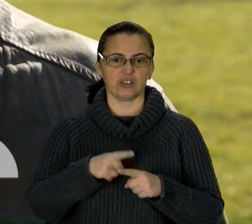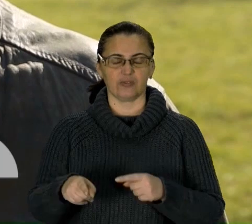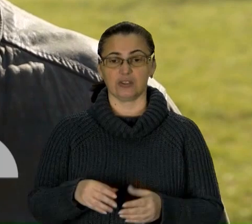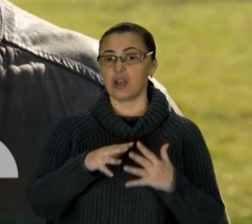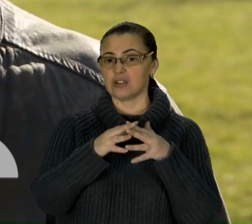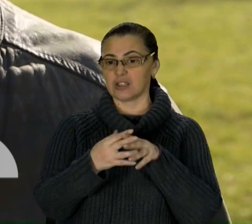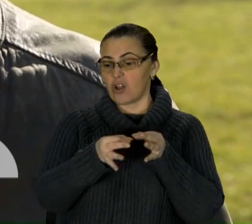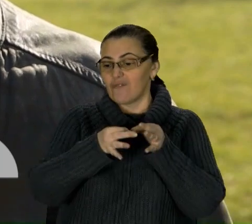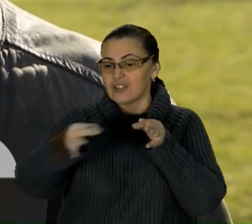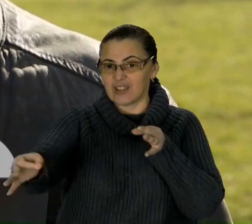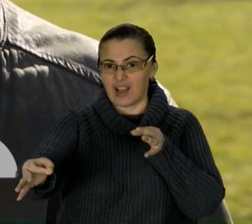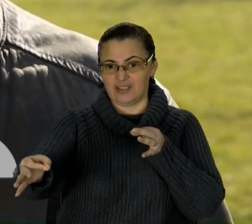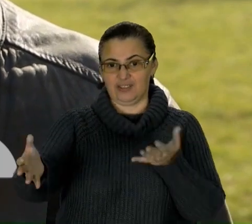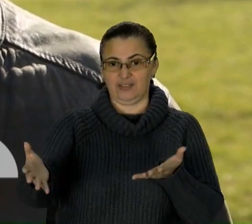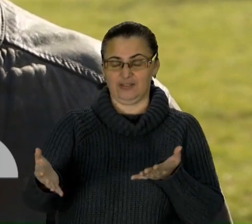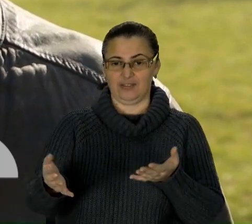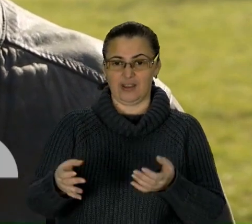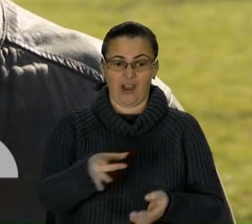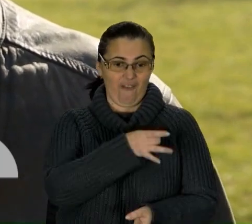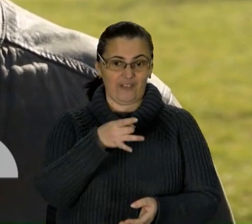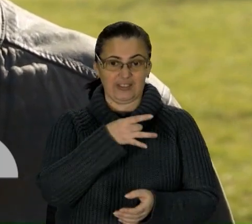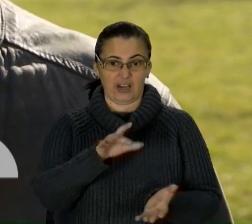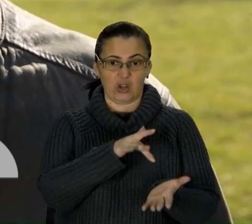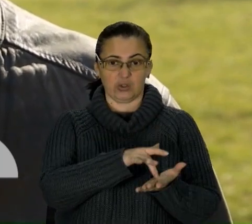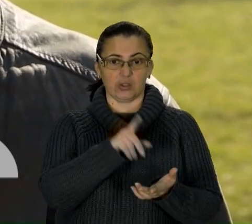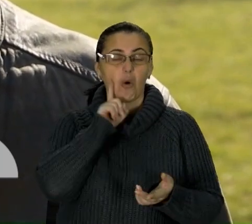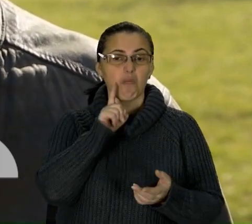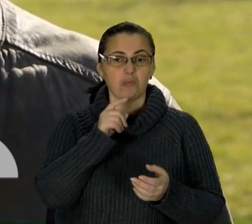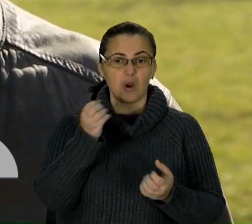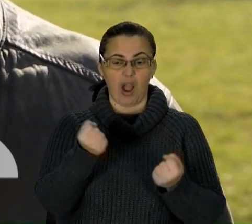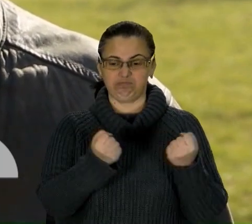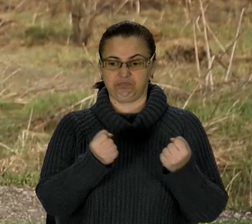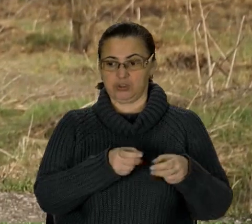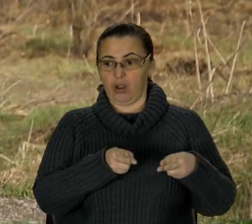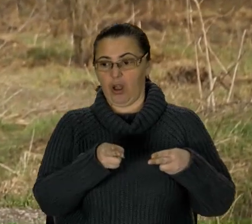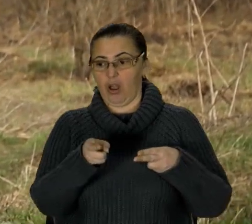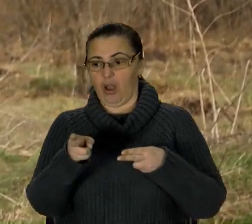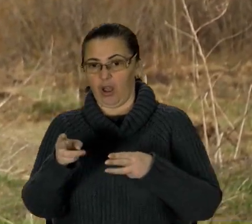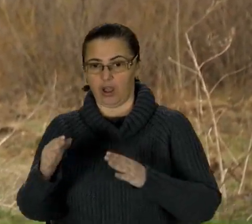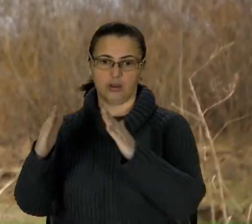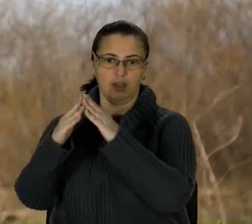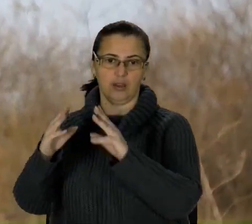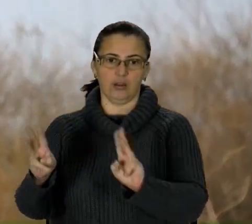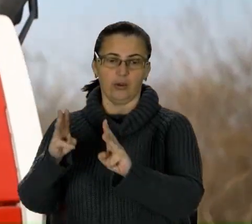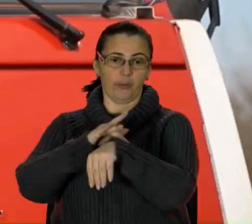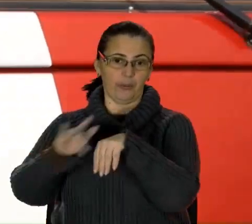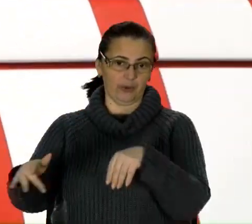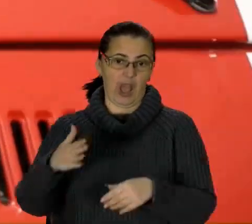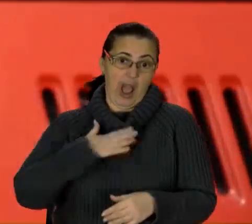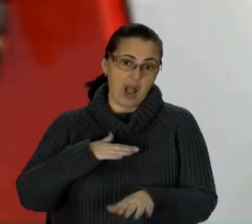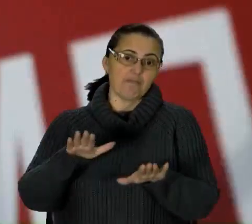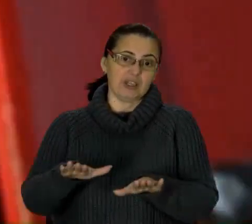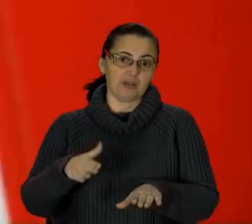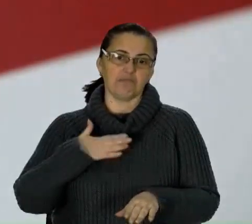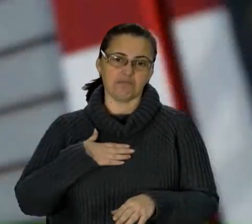Поки машина з райцентру доїде, будівля згорить. Ми все-таки на місці. Ми